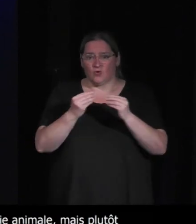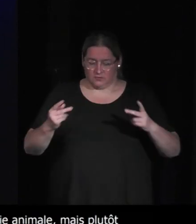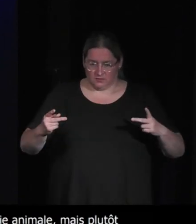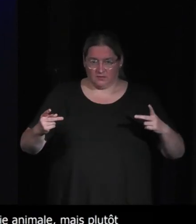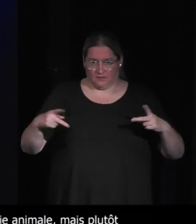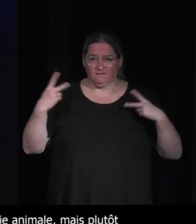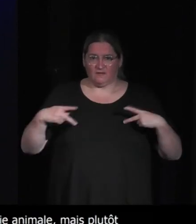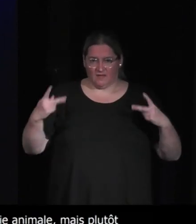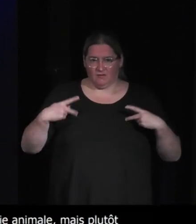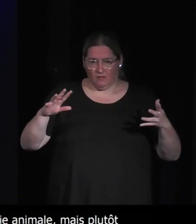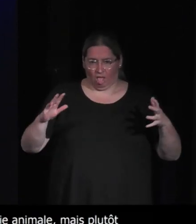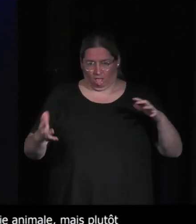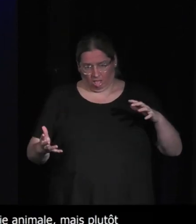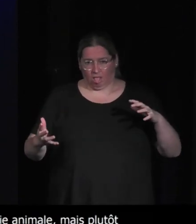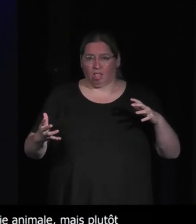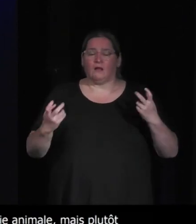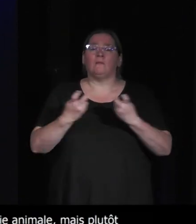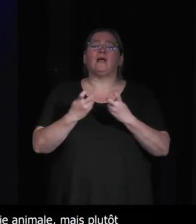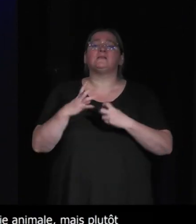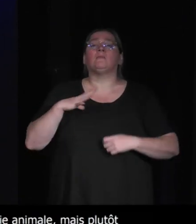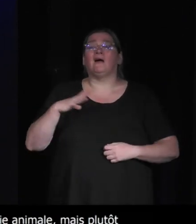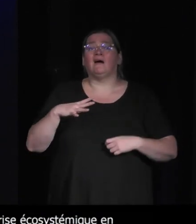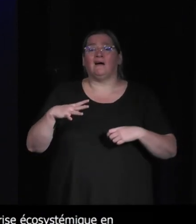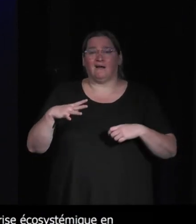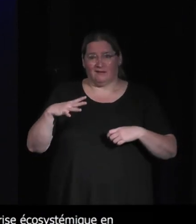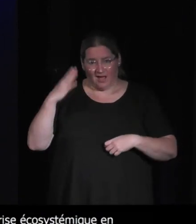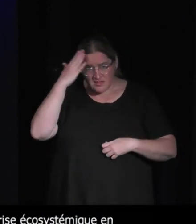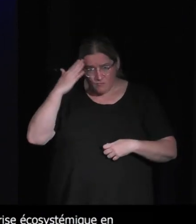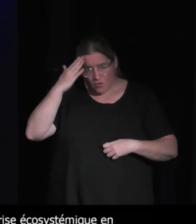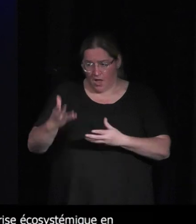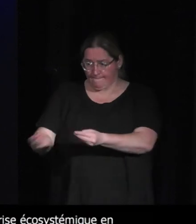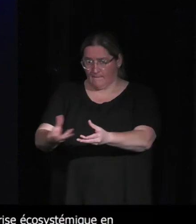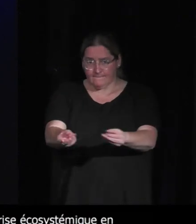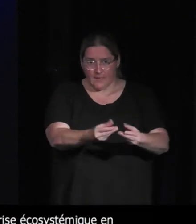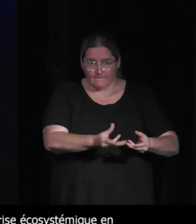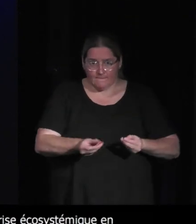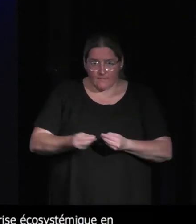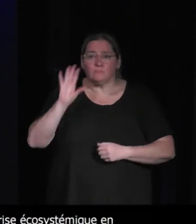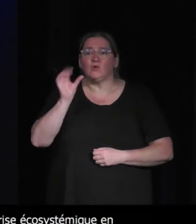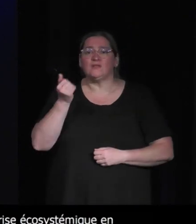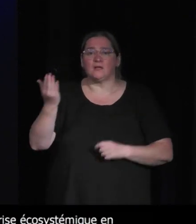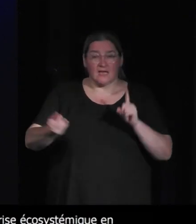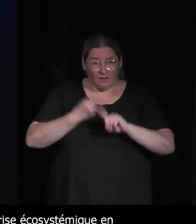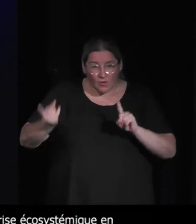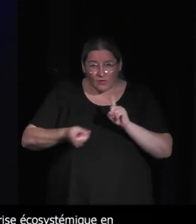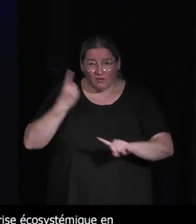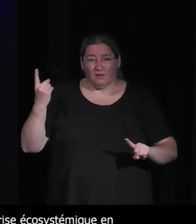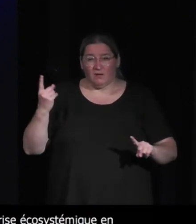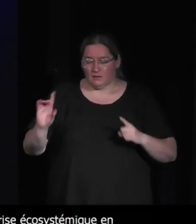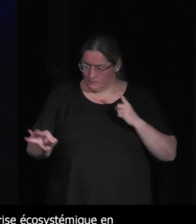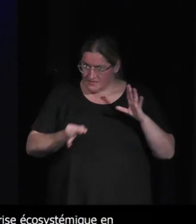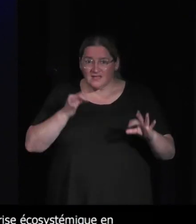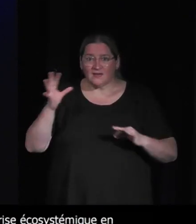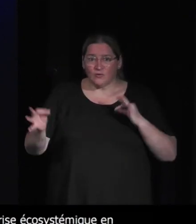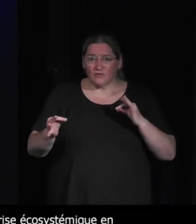la perte de biodiversité et autres de ce que sont les formes de vie et pour les découvrir je crois que le